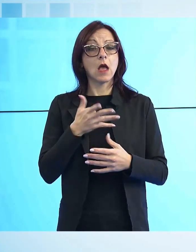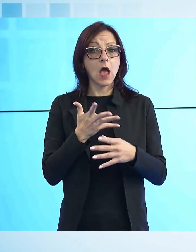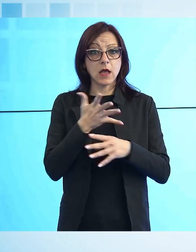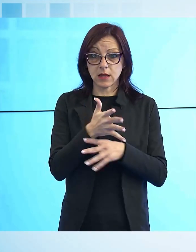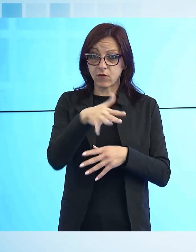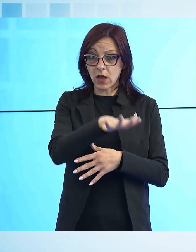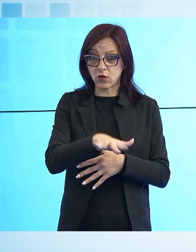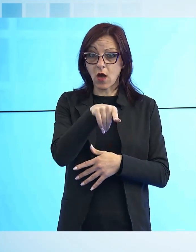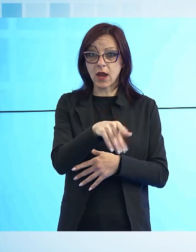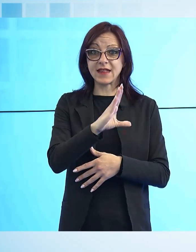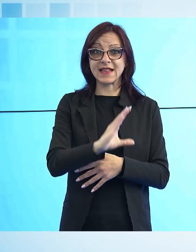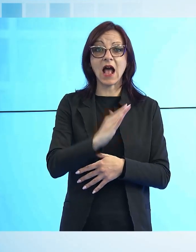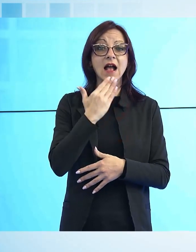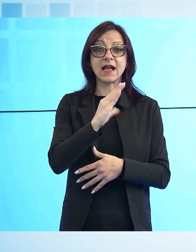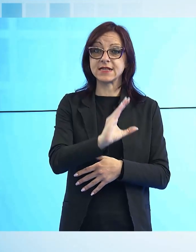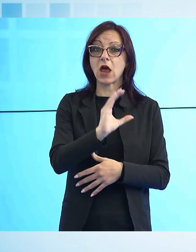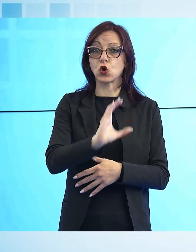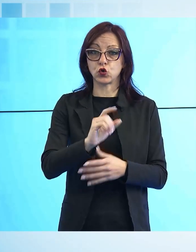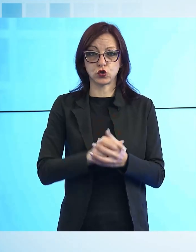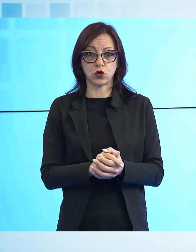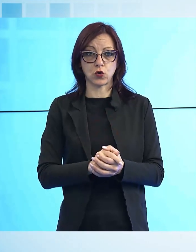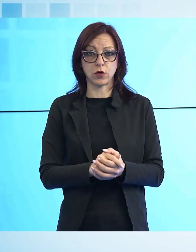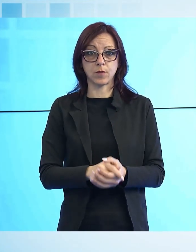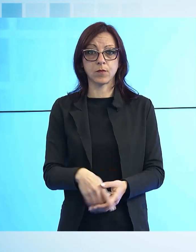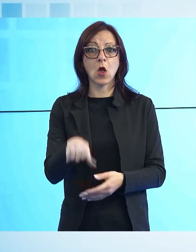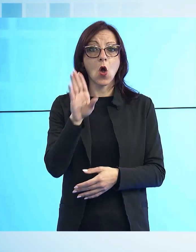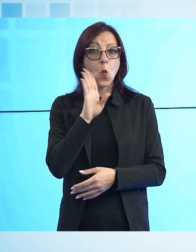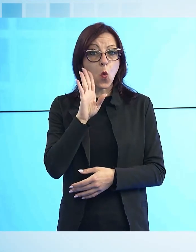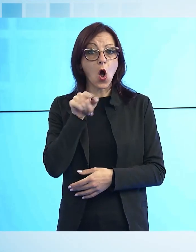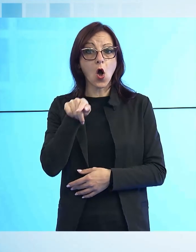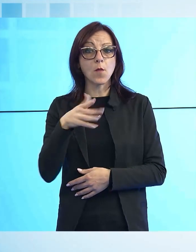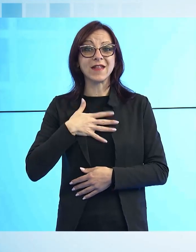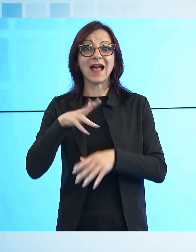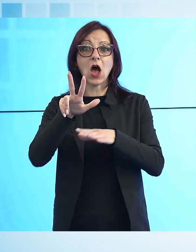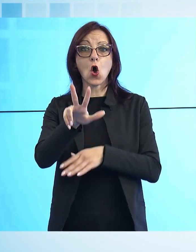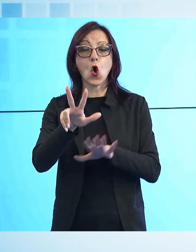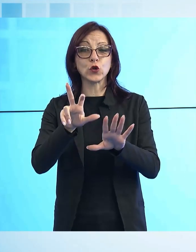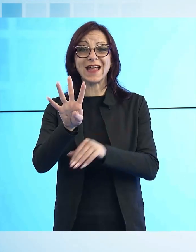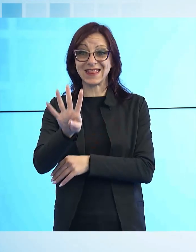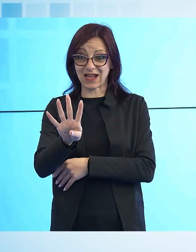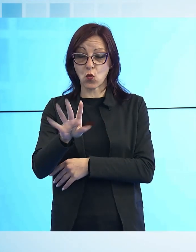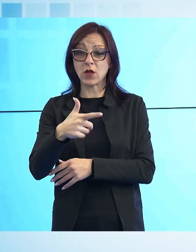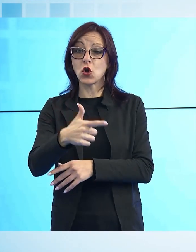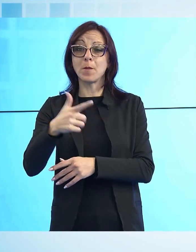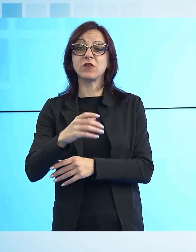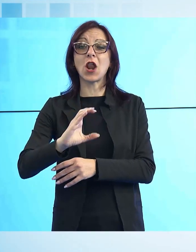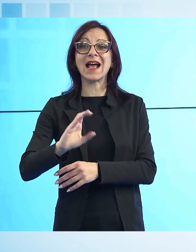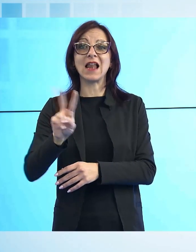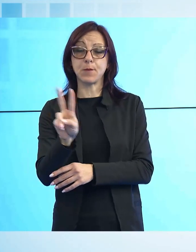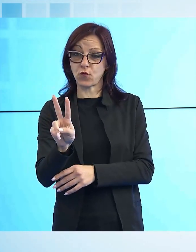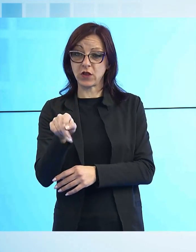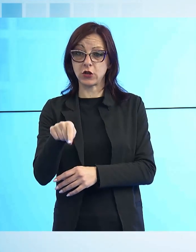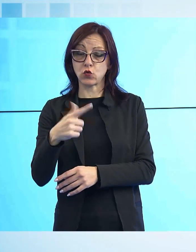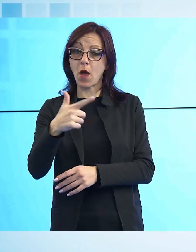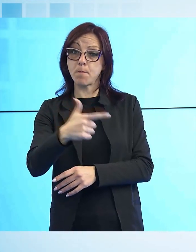dove l'anziano ha sparato ad un vicino.'uomo di 84 anni ha esploso due colpi con una pistola calibro 22, con uno dei